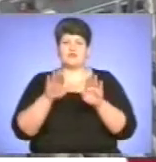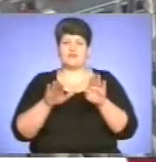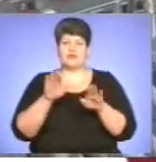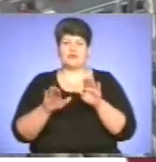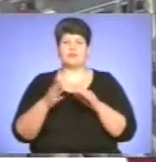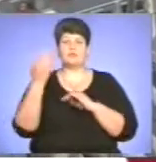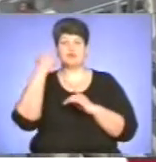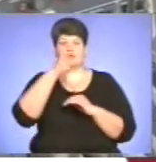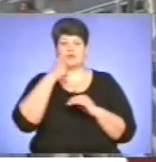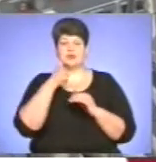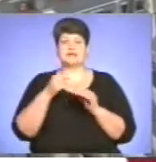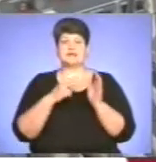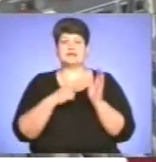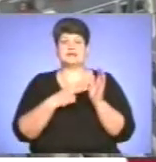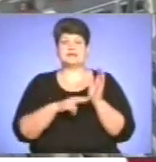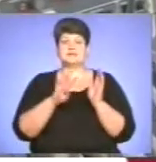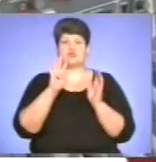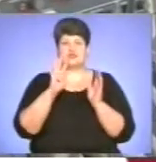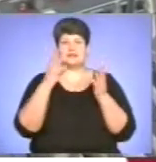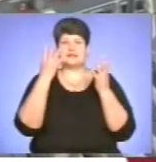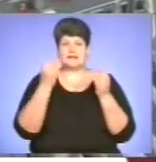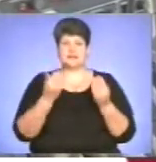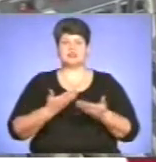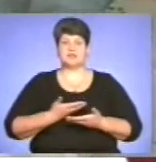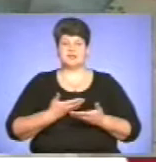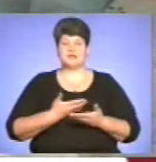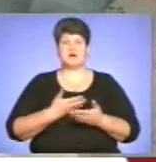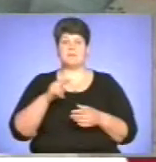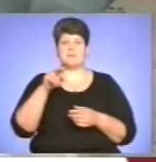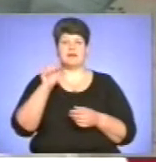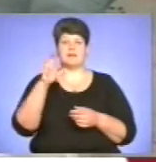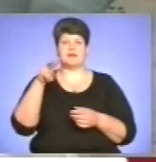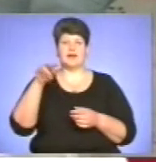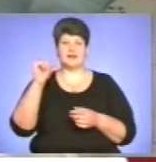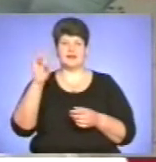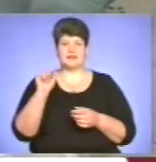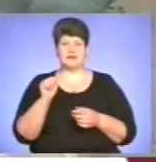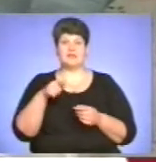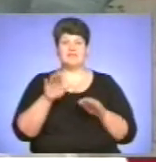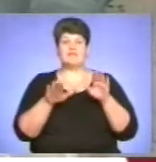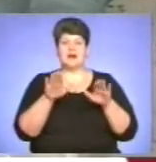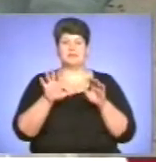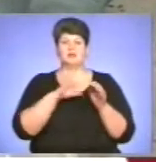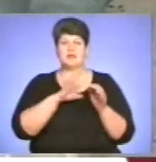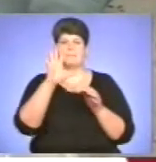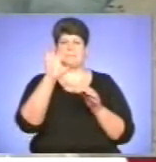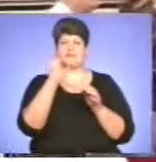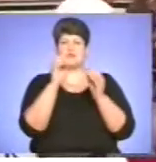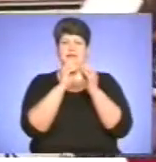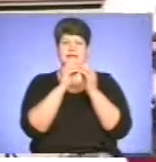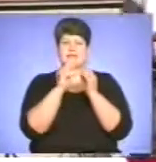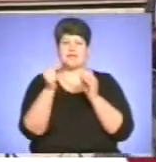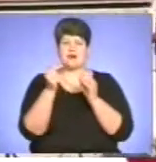Торік у такому боксі 74 перших дні життя провела дівчинка Павлінка. Її вага при народженні була 510 грамів.